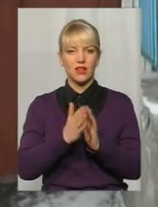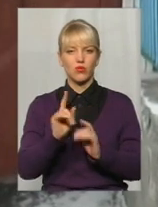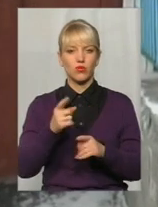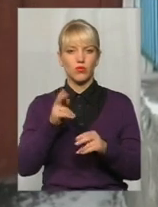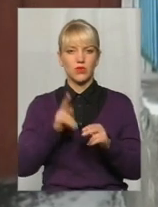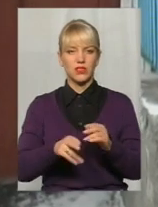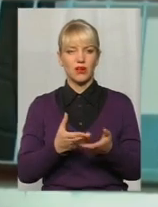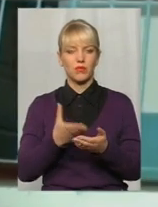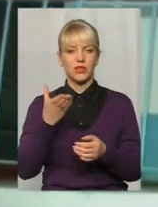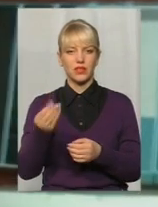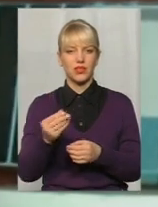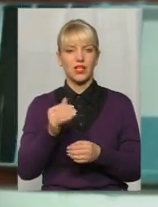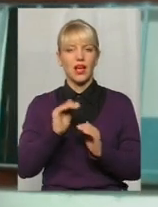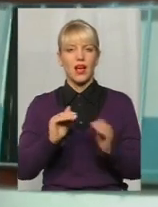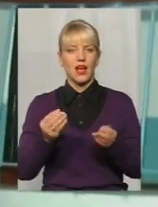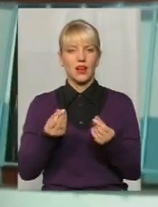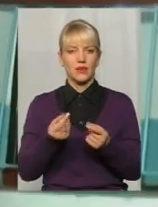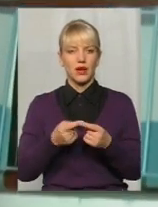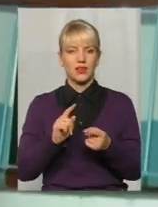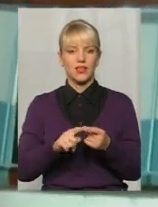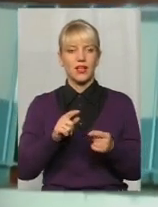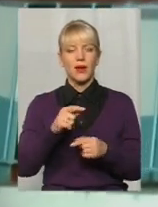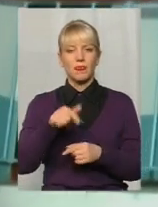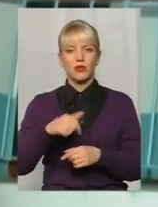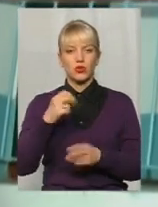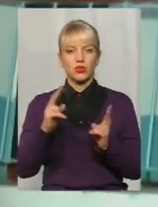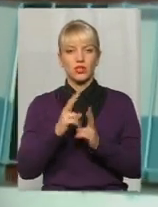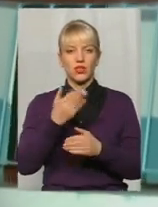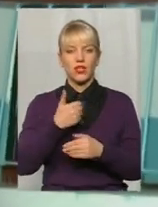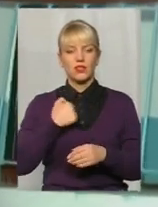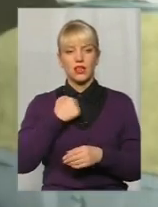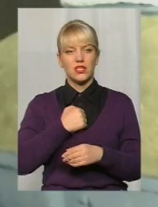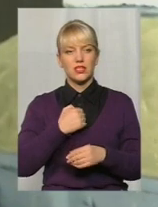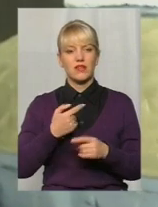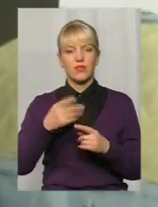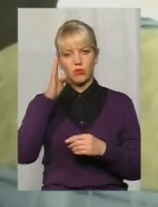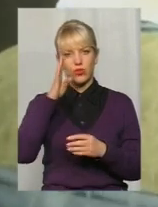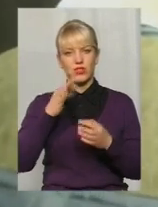зустріли агресивно. Півроку тому мешканець цієї квартири повернувся із місць позбавлення волі.